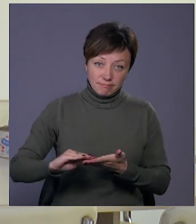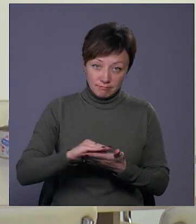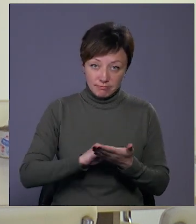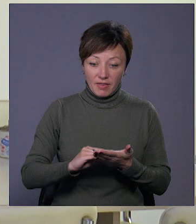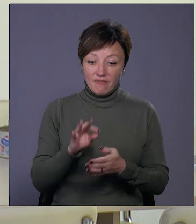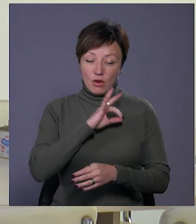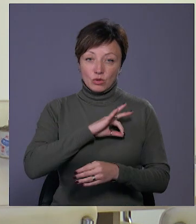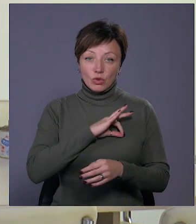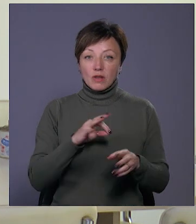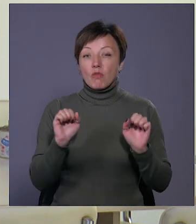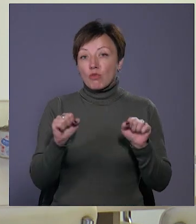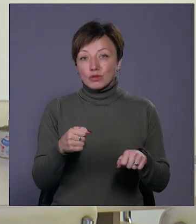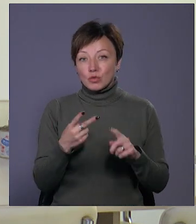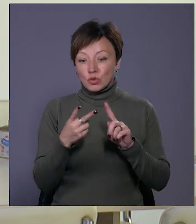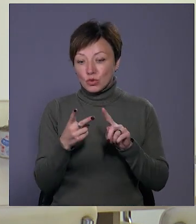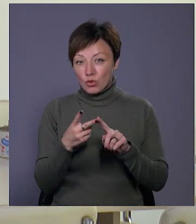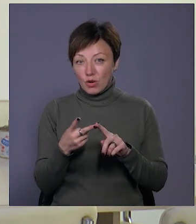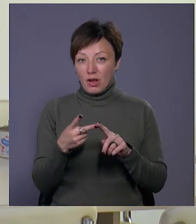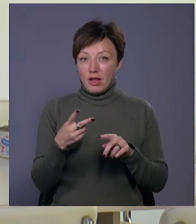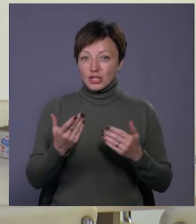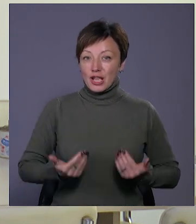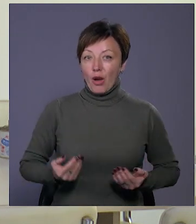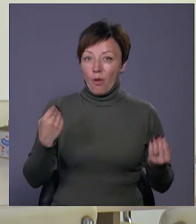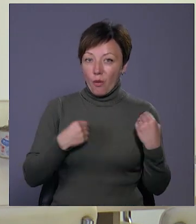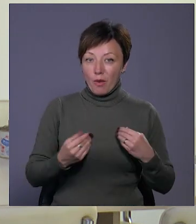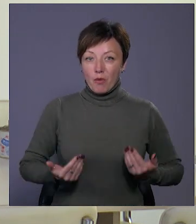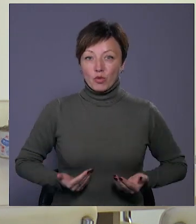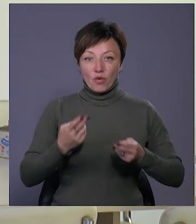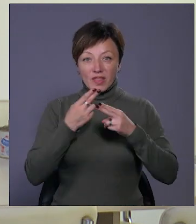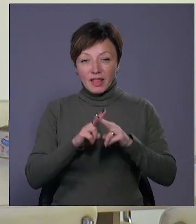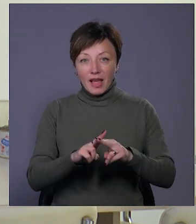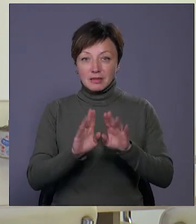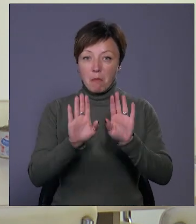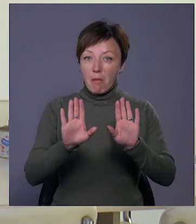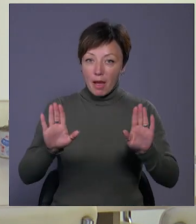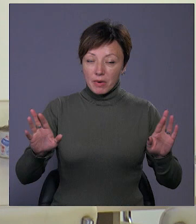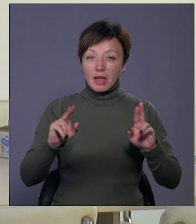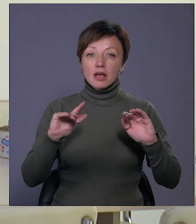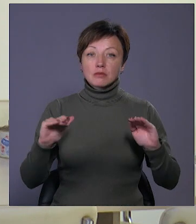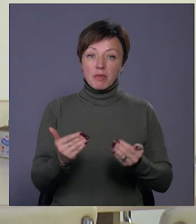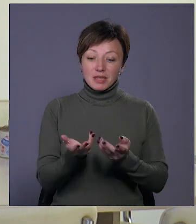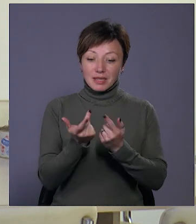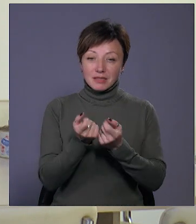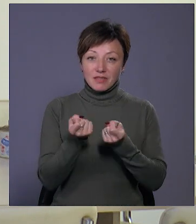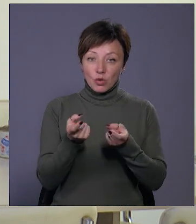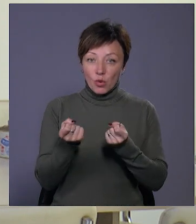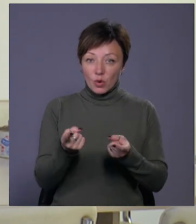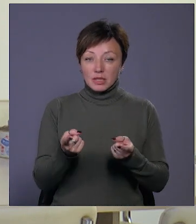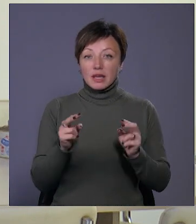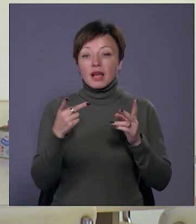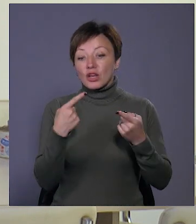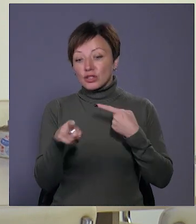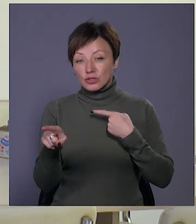яке може бути другое життя одягу, побудові, техніці, мебля. Ми також розповідаємо, як зменшувати кількість відходів, тобто які є